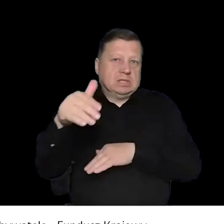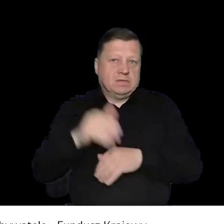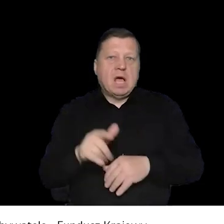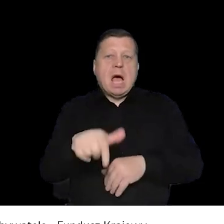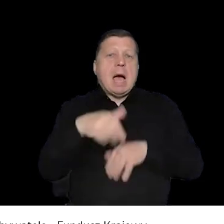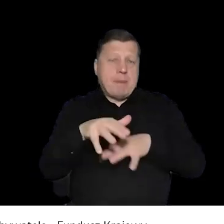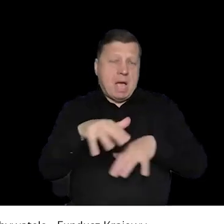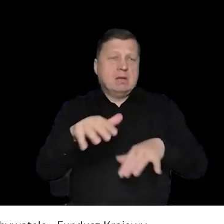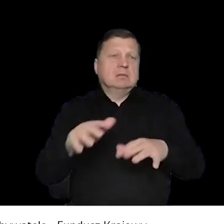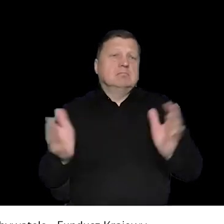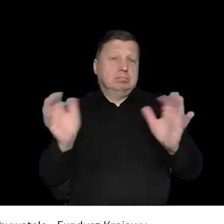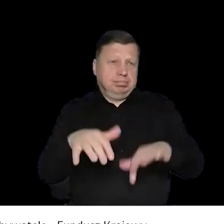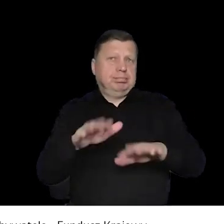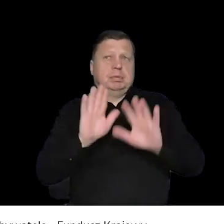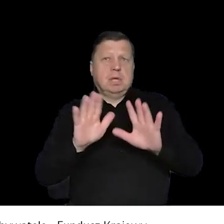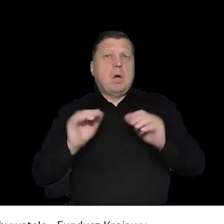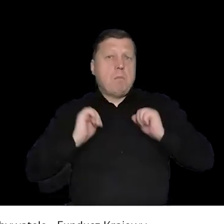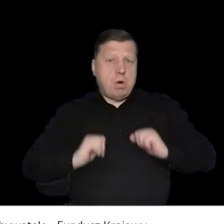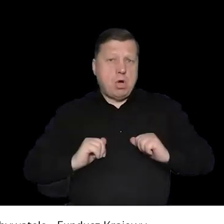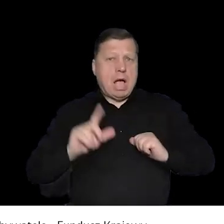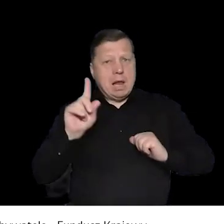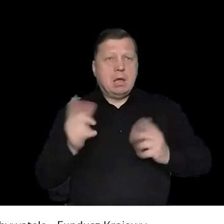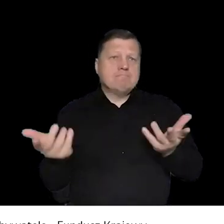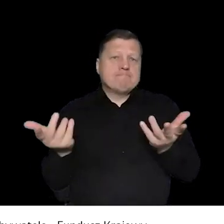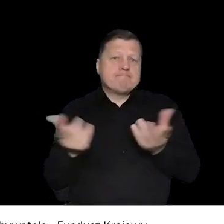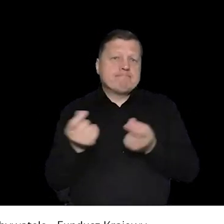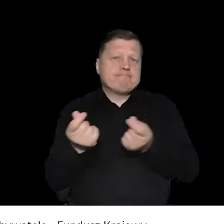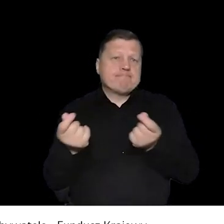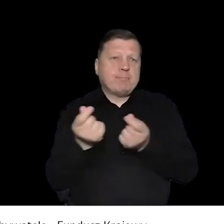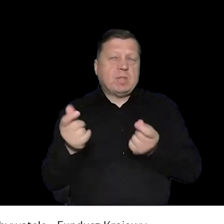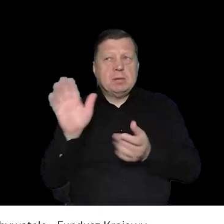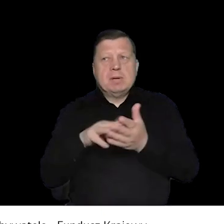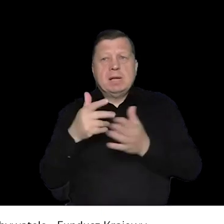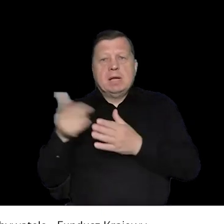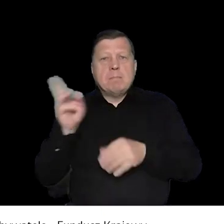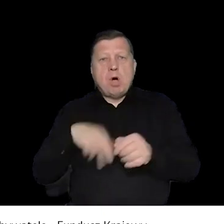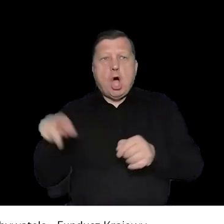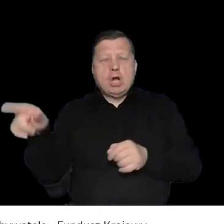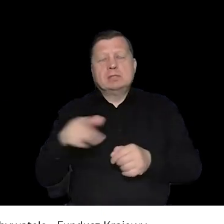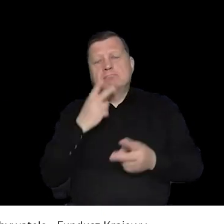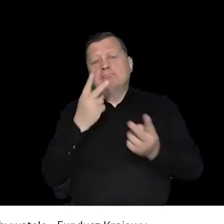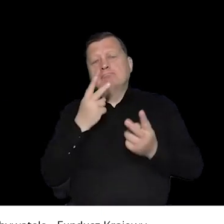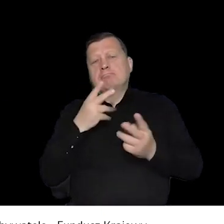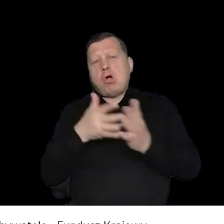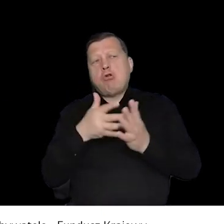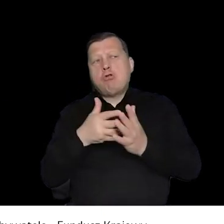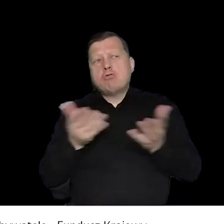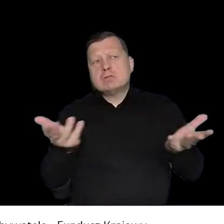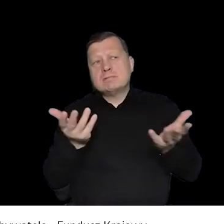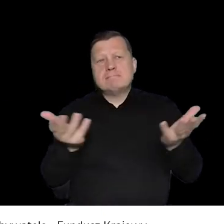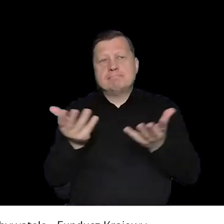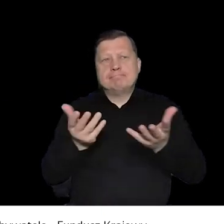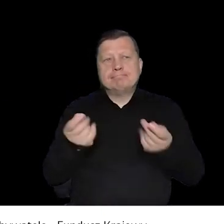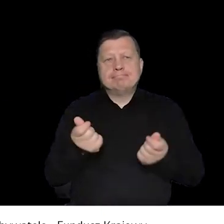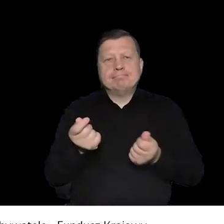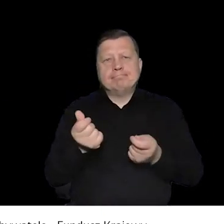jakiś czynnik, nie wiem, ryzyka, ale zewnętrznego, to znaczy ono jest nadal pokojowe, ale dzieje się coś,